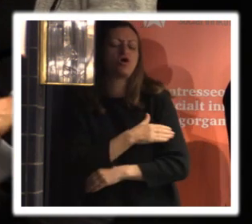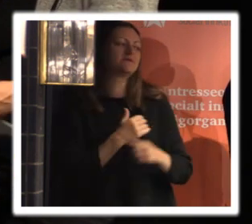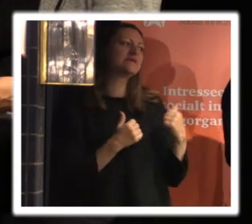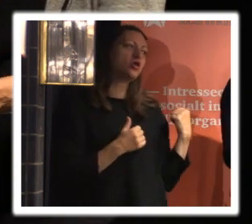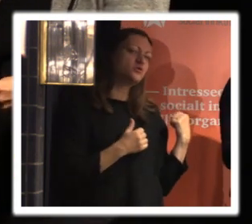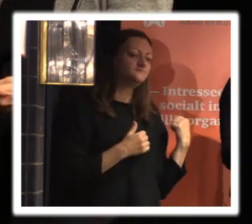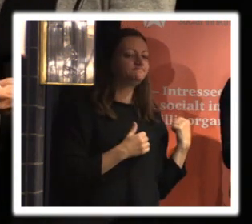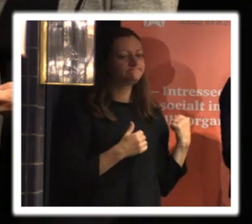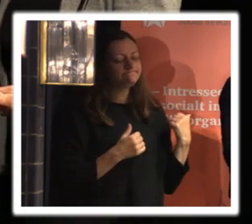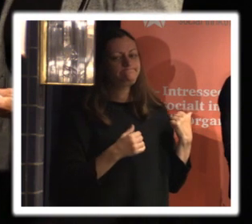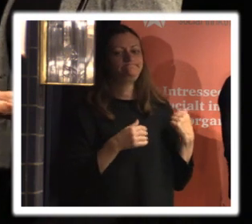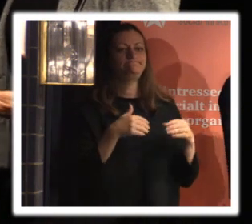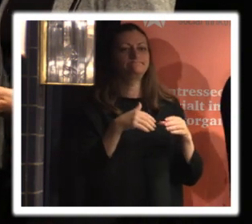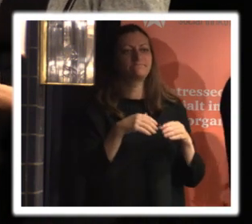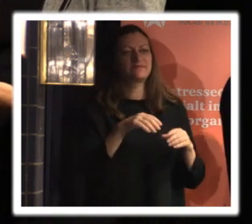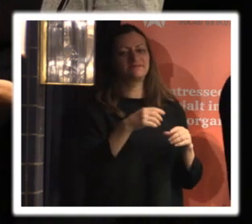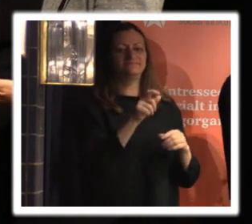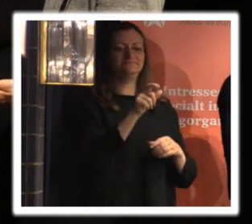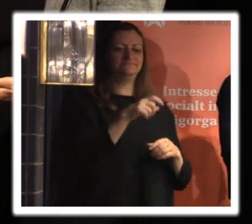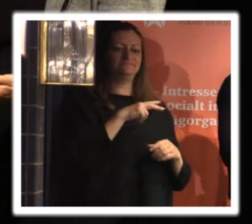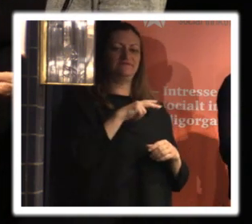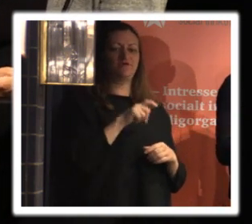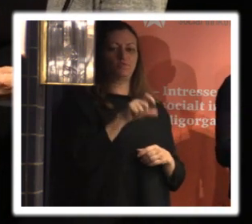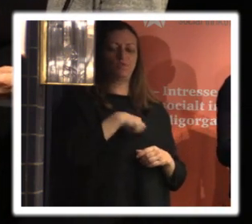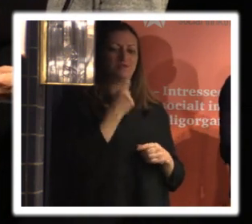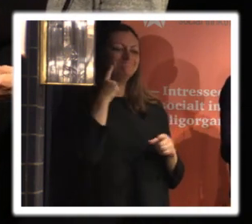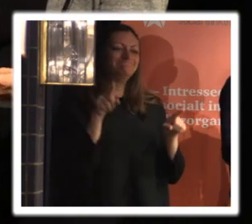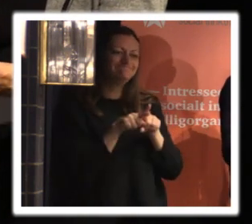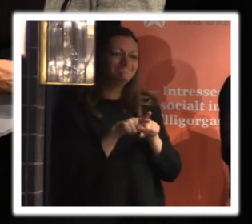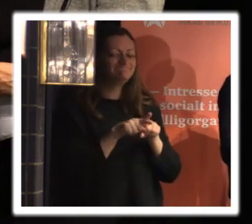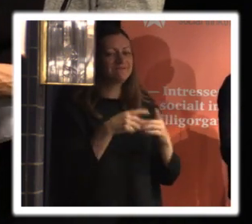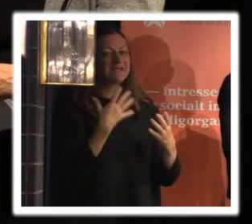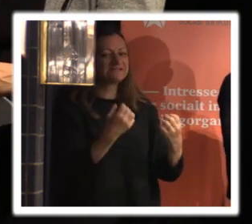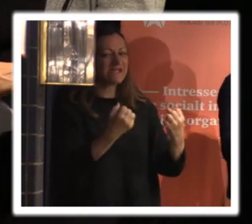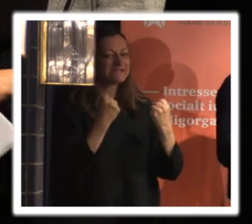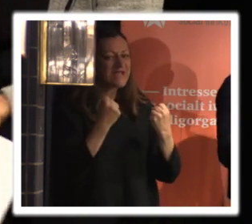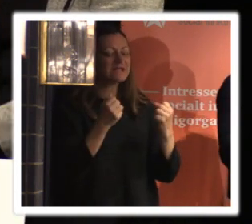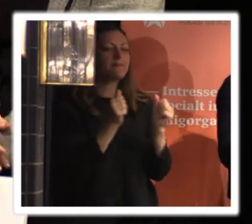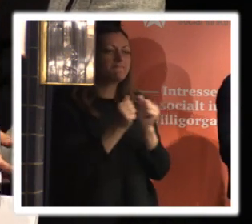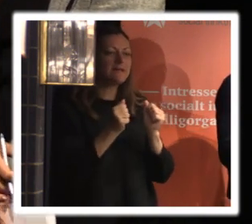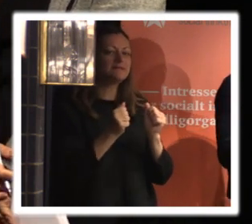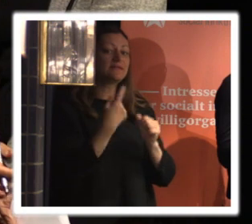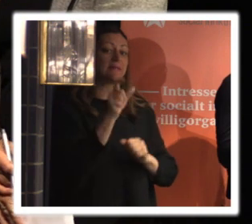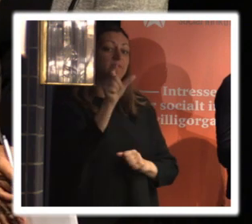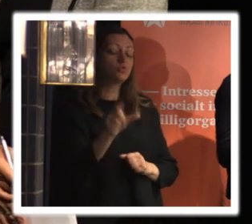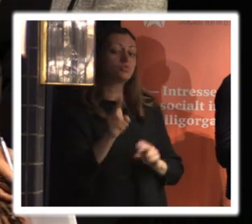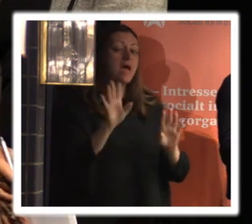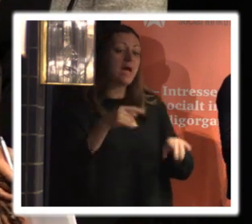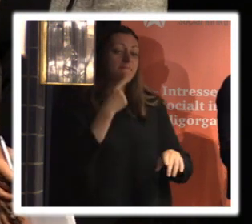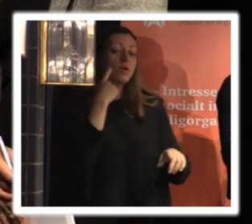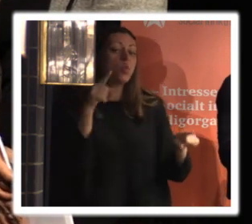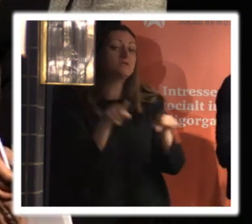eller samtycke är ju det är rätt starkt men samtycke ska ju också kunna tas tillbaka från den som har samtyckt